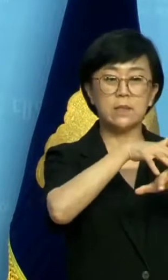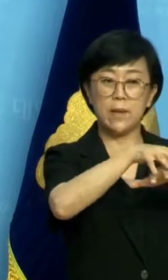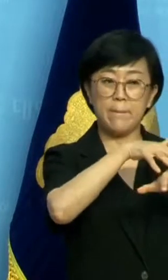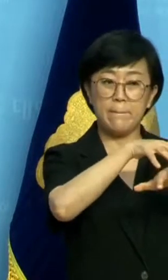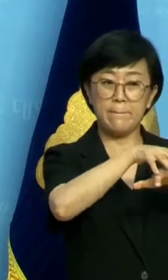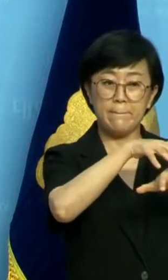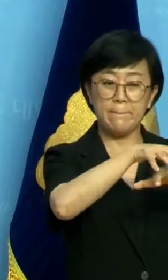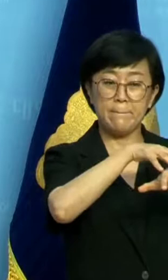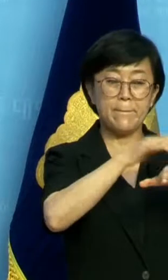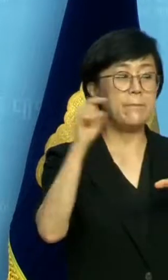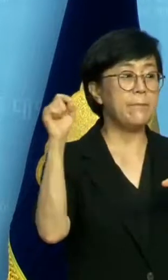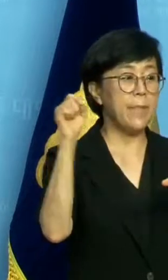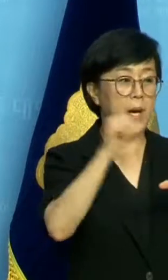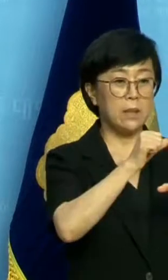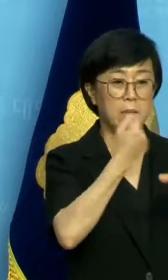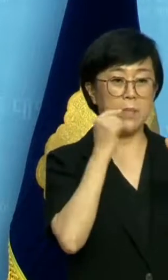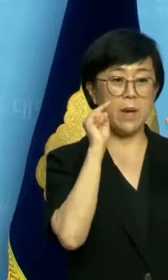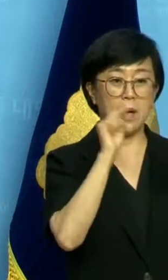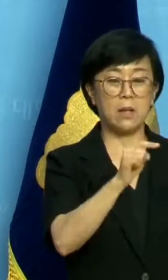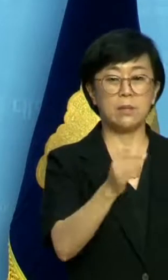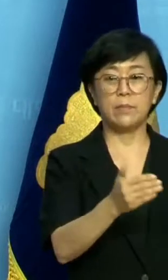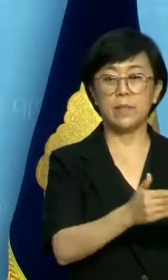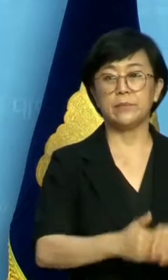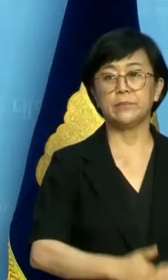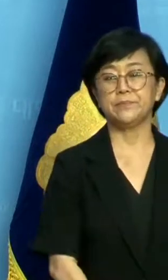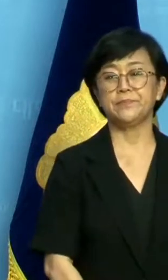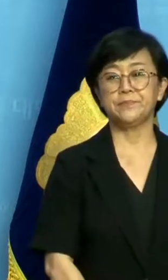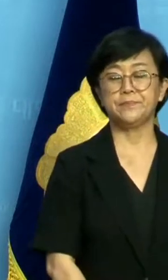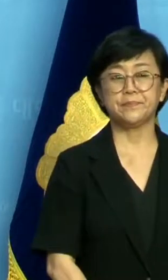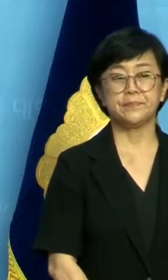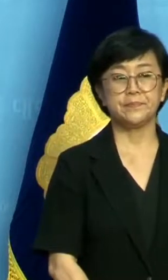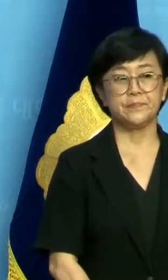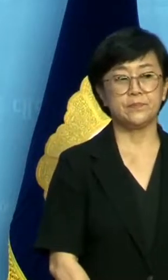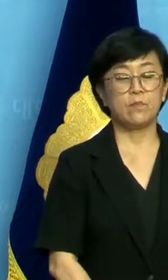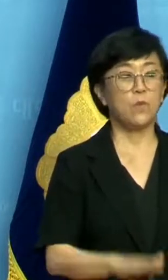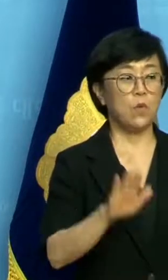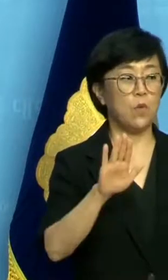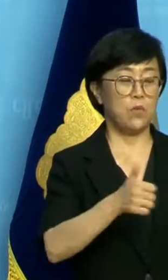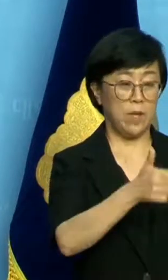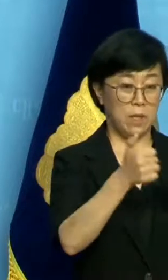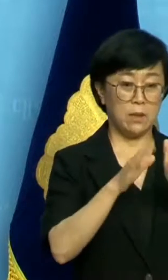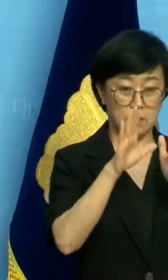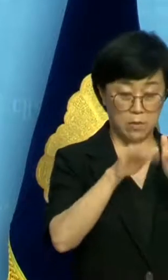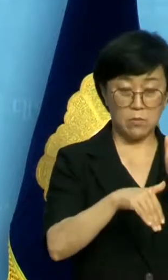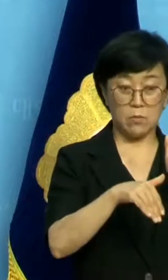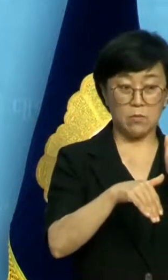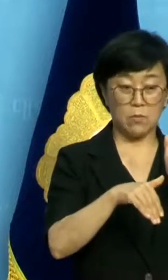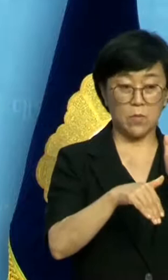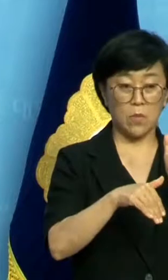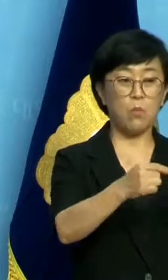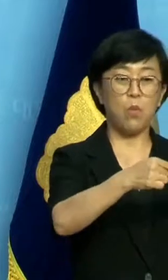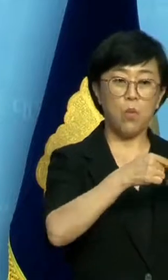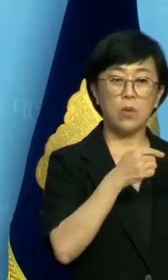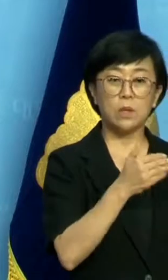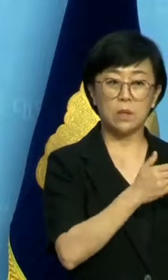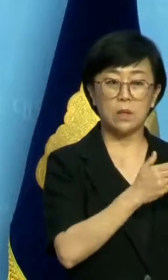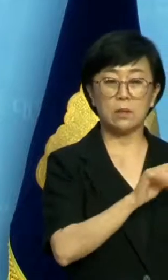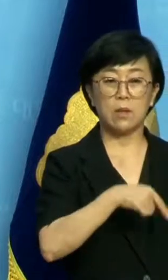속도를 내라고 말씀하셨습니다 오늘 회의에서 보고받고